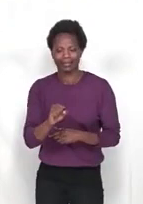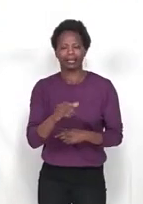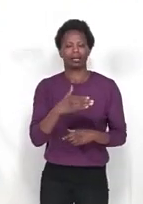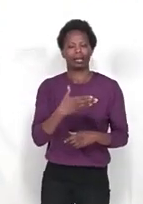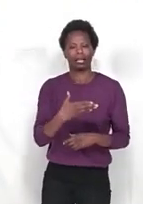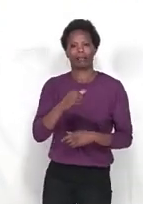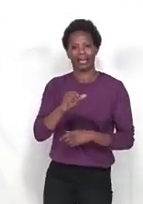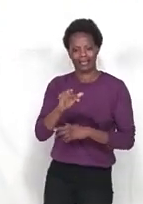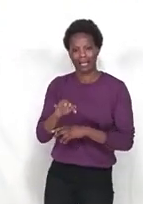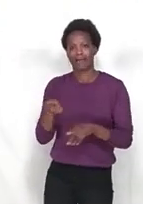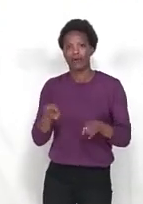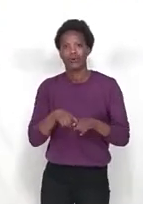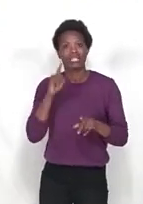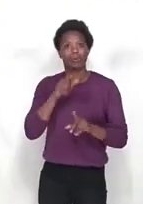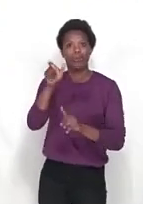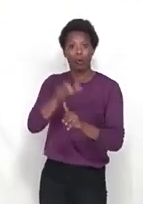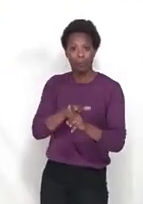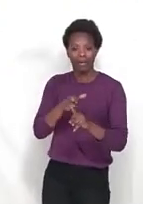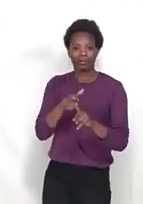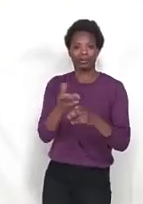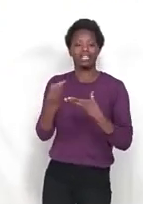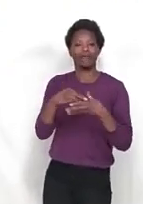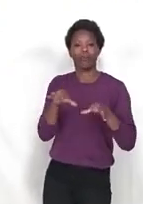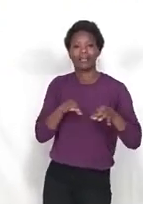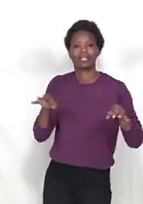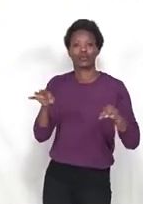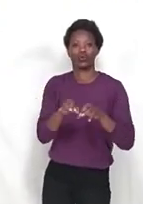aux personnes situées dans les zones de guerre ou les fuyants. Merci. Merci.